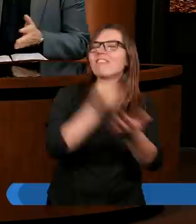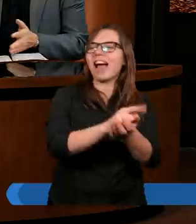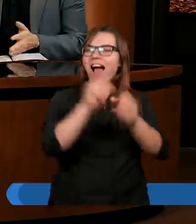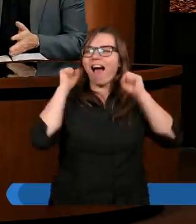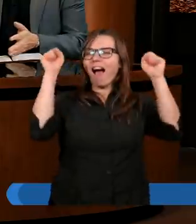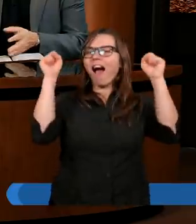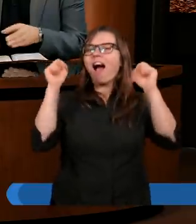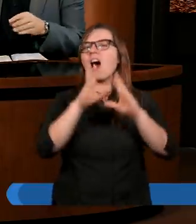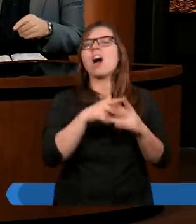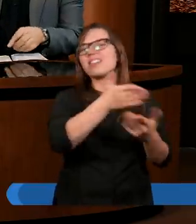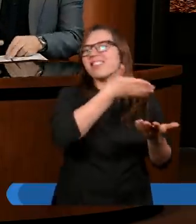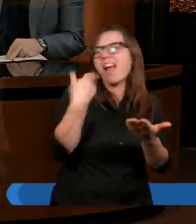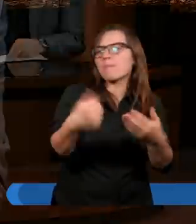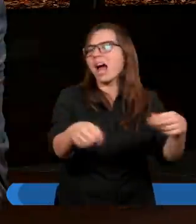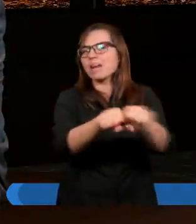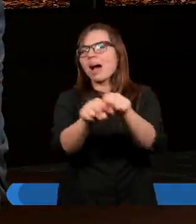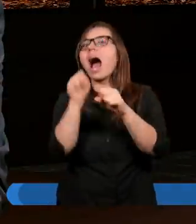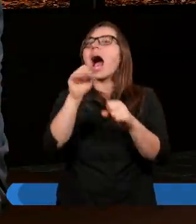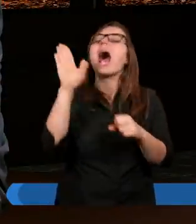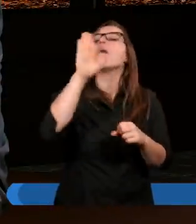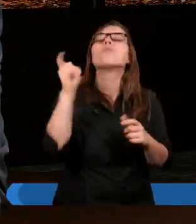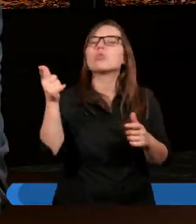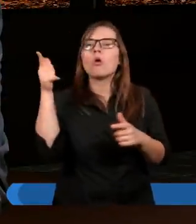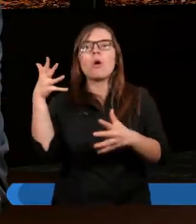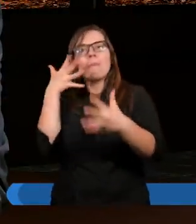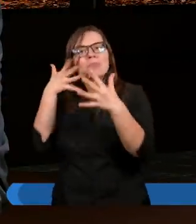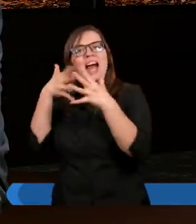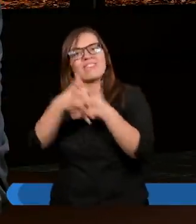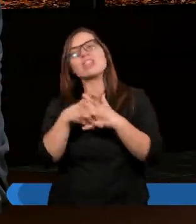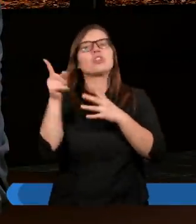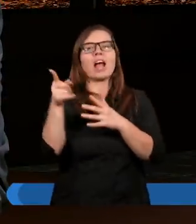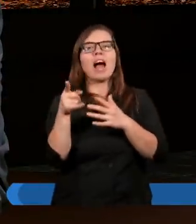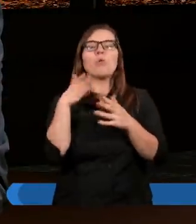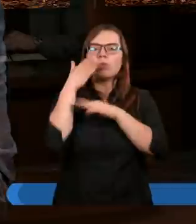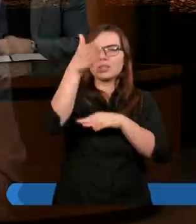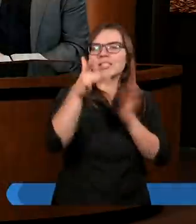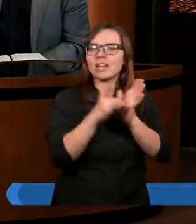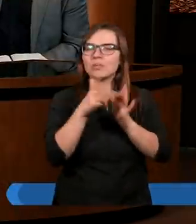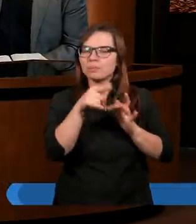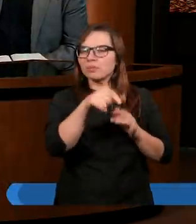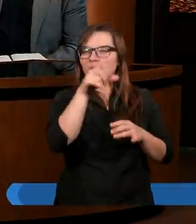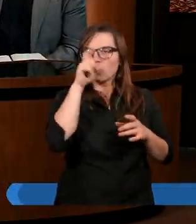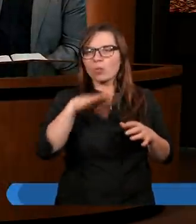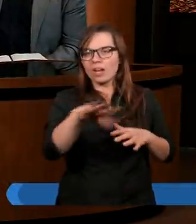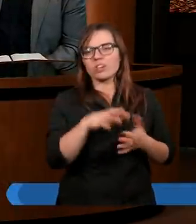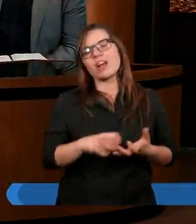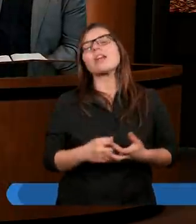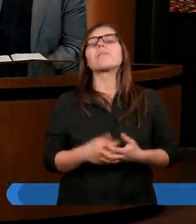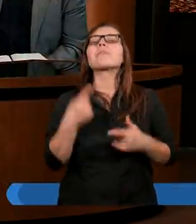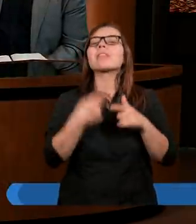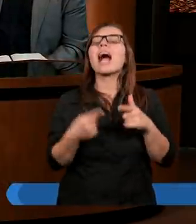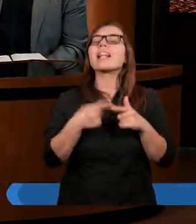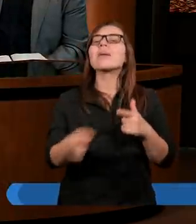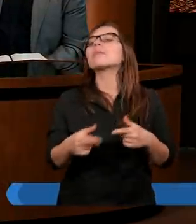Nie ma ani jednego sprawiedliwego, ale Bóg przewidział, przysłał Pana Jezusa. Dziękuję bardzo. Zatem